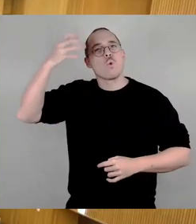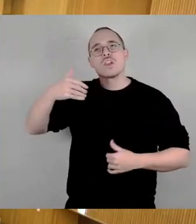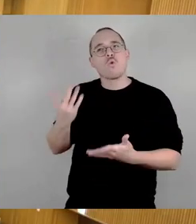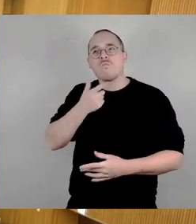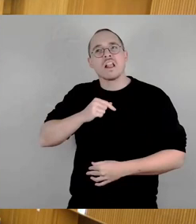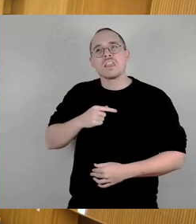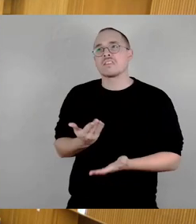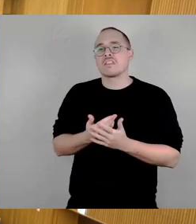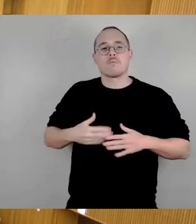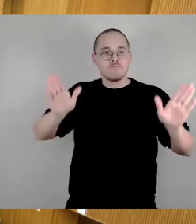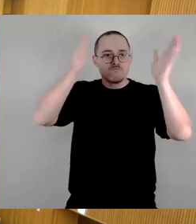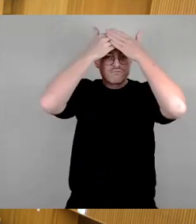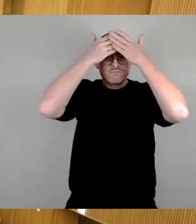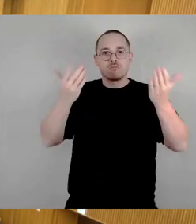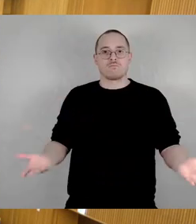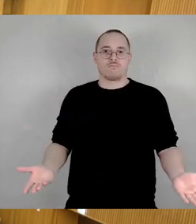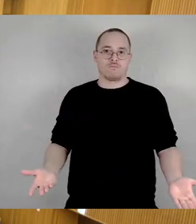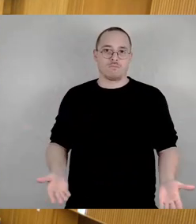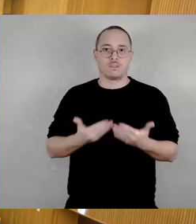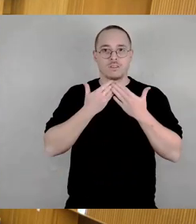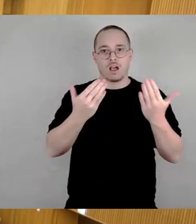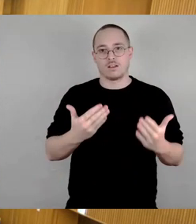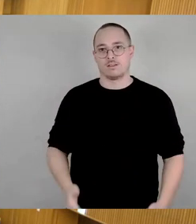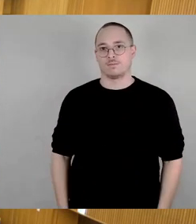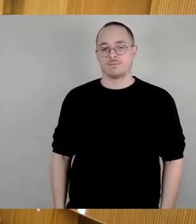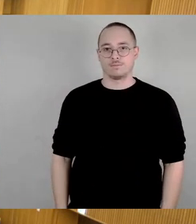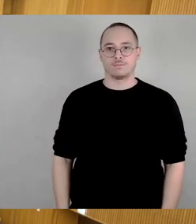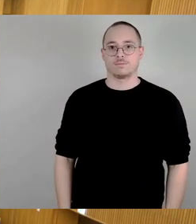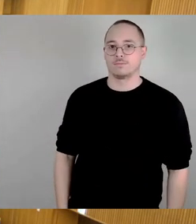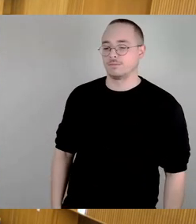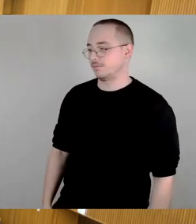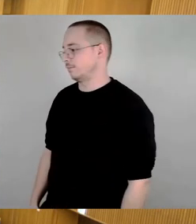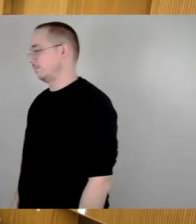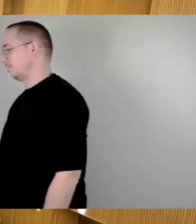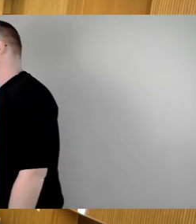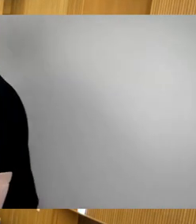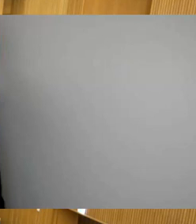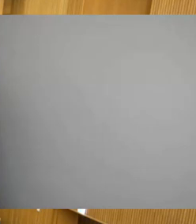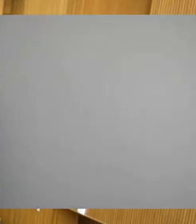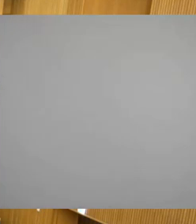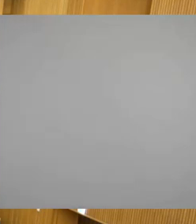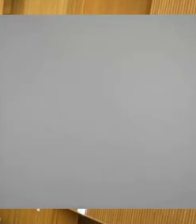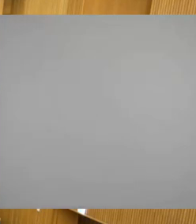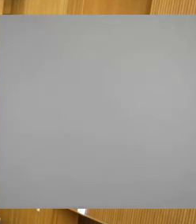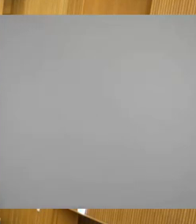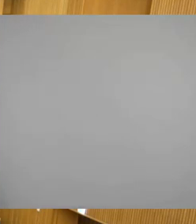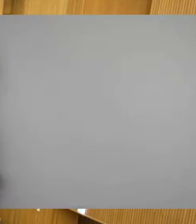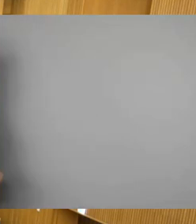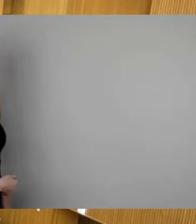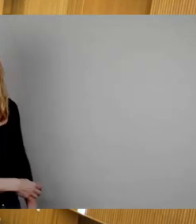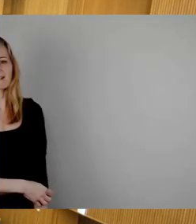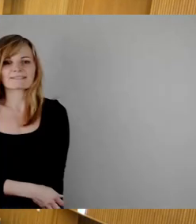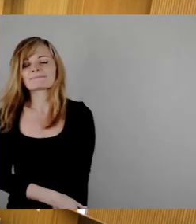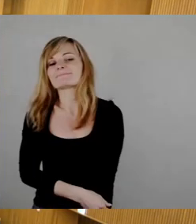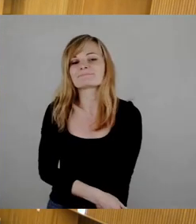So, ängstlicher Blick auf die Tafel, keine weitere Wortmeldung, denn ich versuche mal schnell zur Abstimmung zu schreiten. Es wäre mein